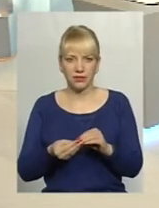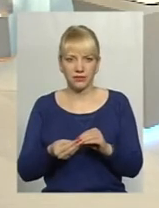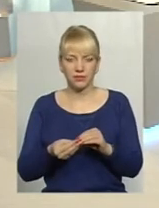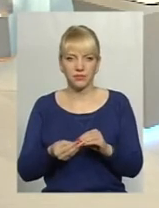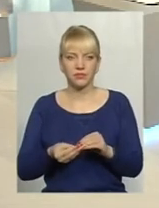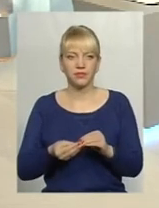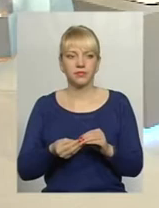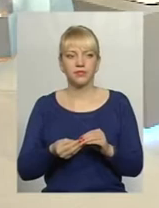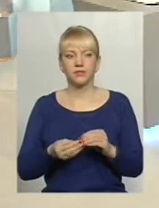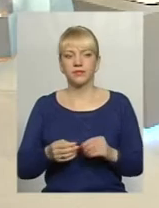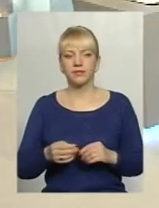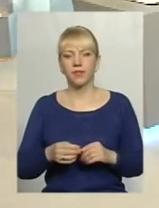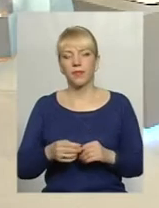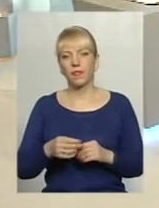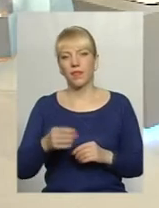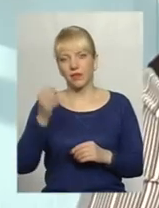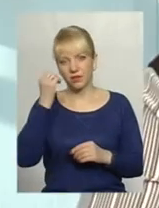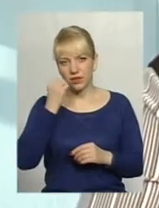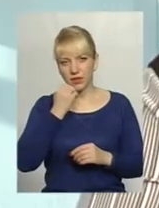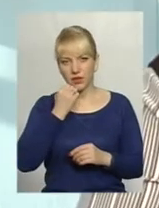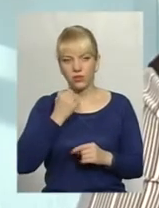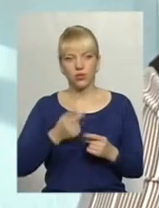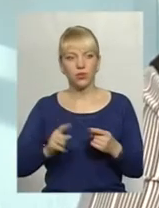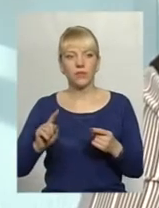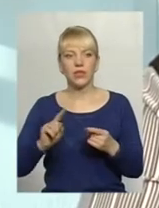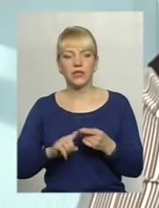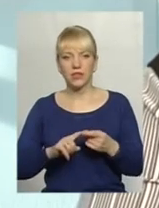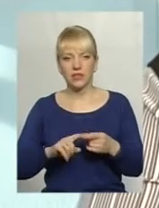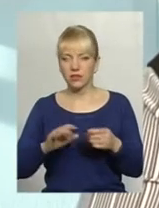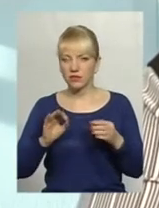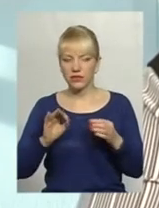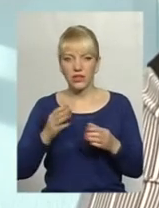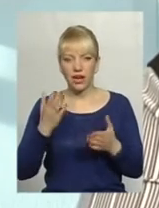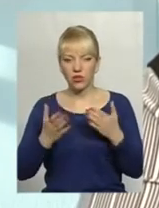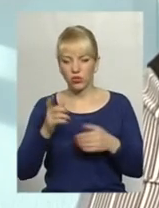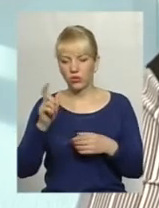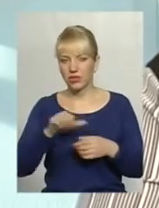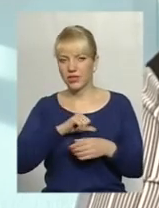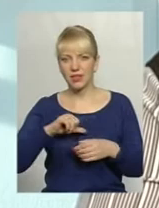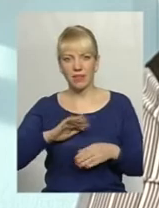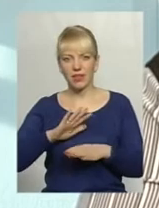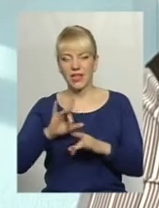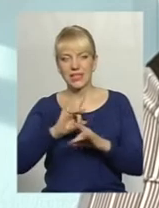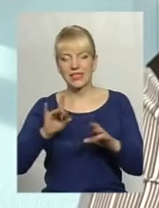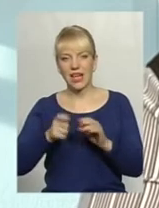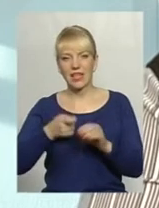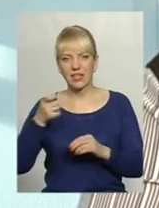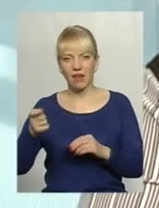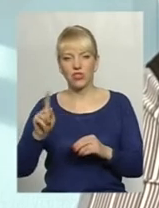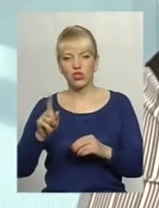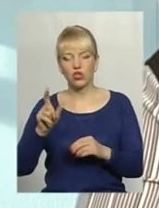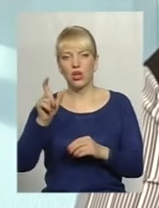дію. Дякую, дуже слушне зауваження. І дійсно, якщо людина сама не заявить про те, що вона потерпає від